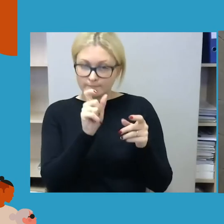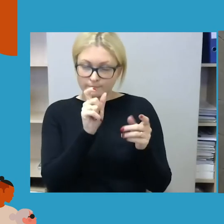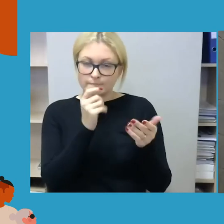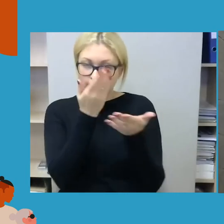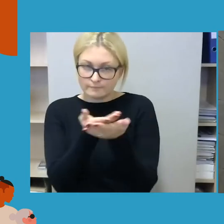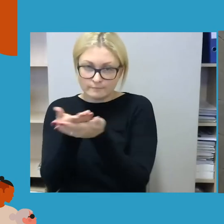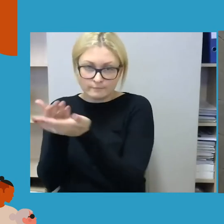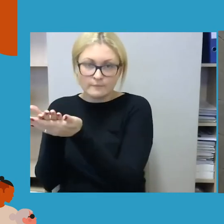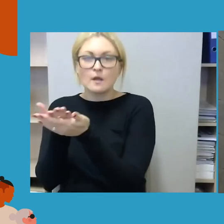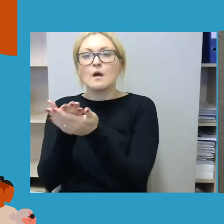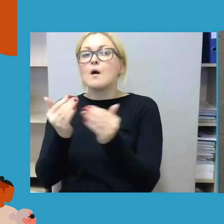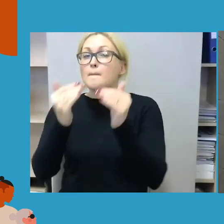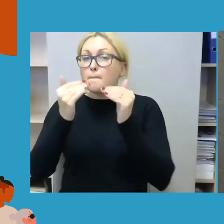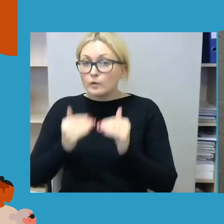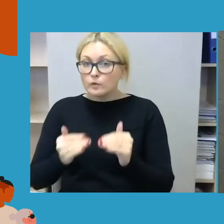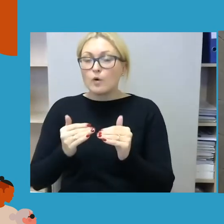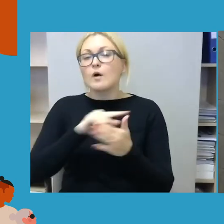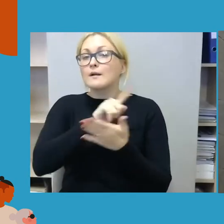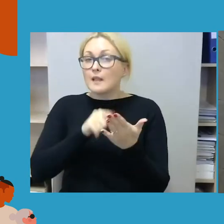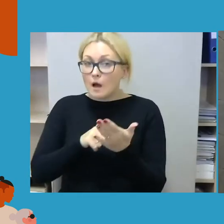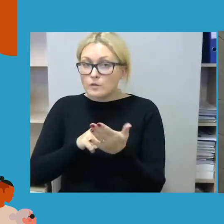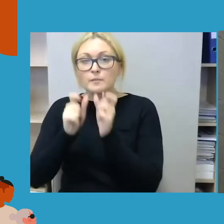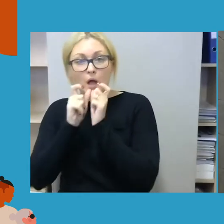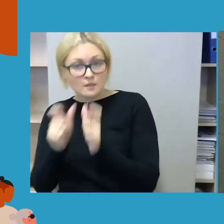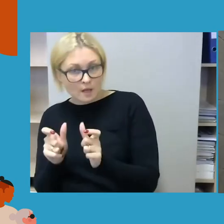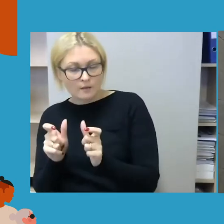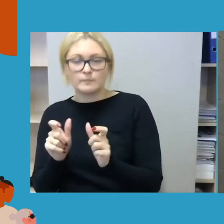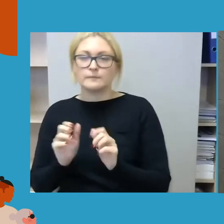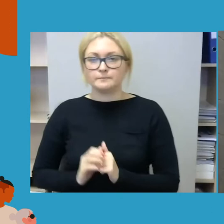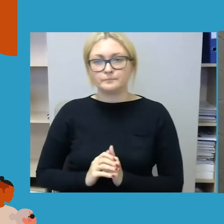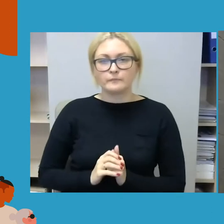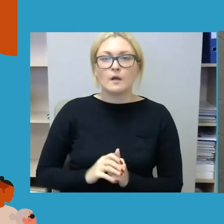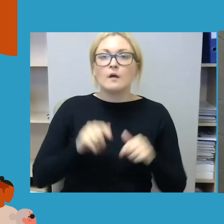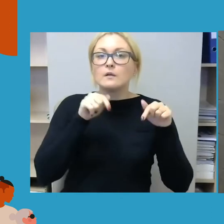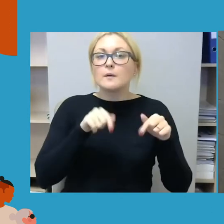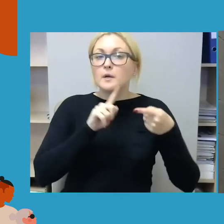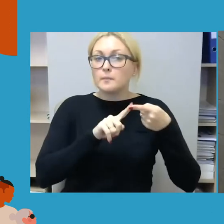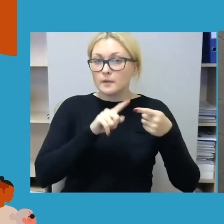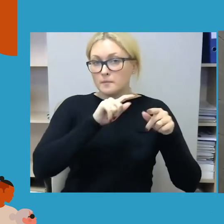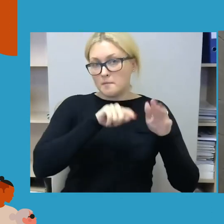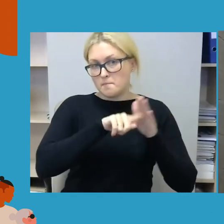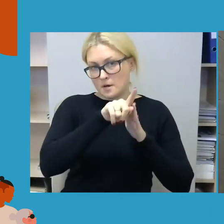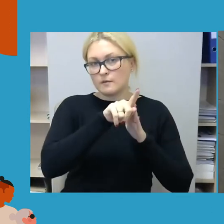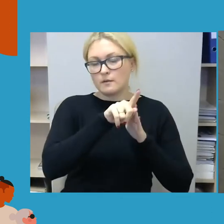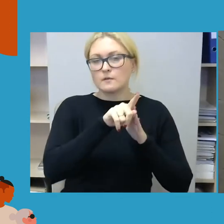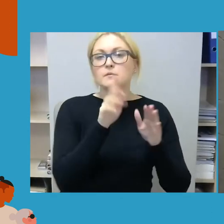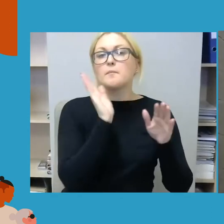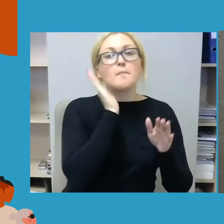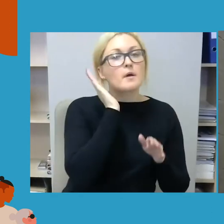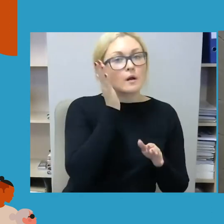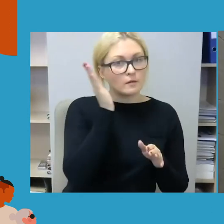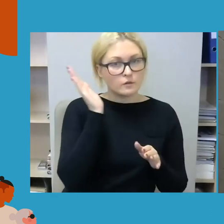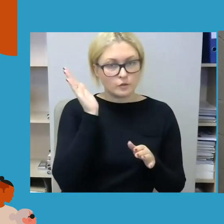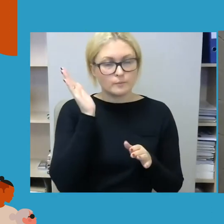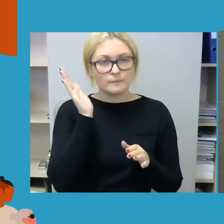klausimai ir atsakymai. Tai ką, galbūt pirmiausia ir pradėkime nuo pranešimų. Tai pirmiausia